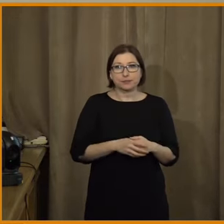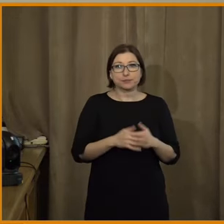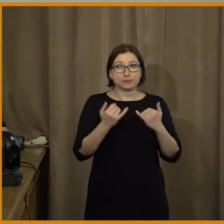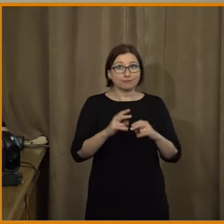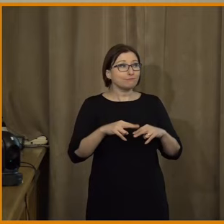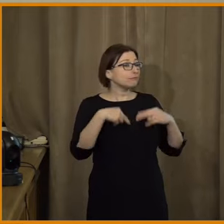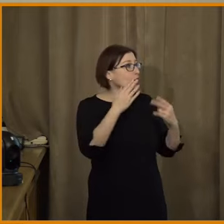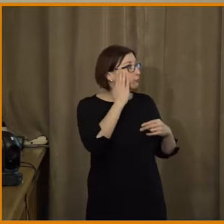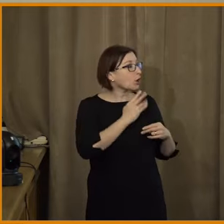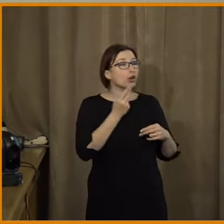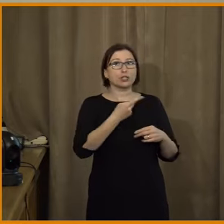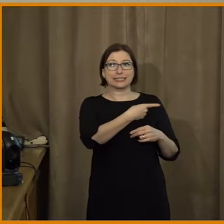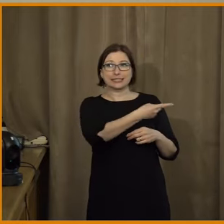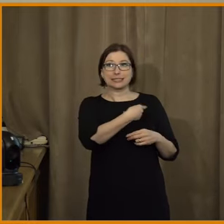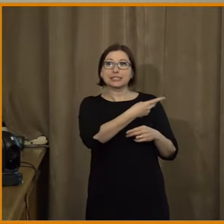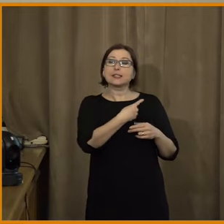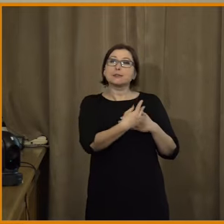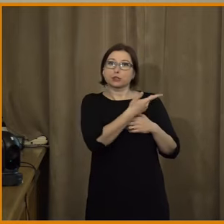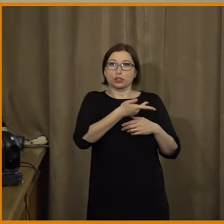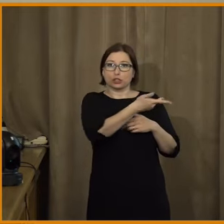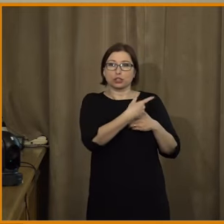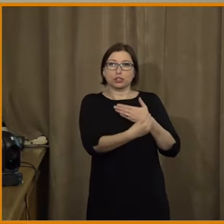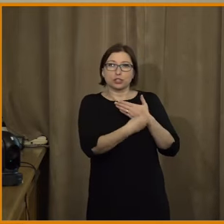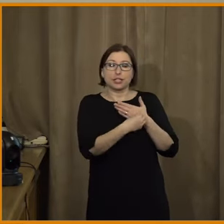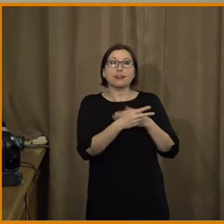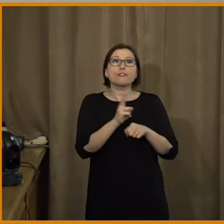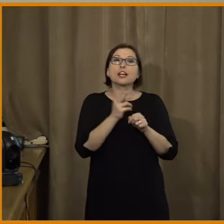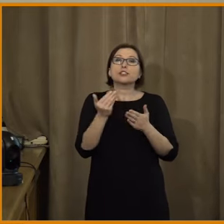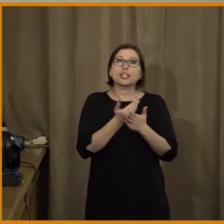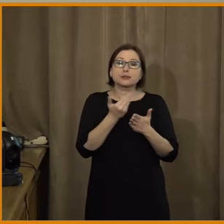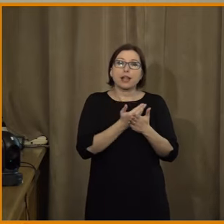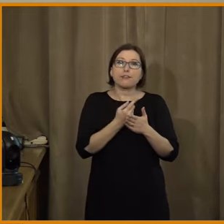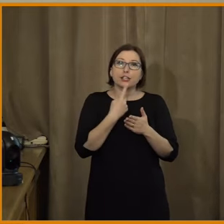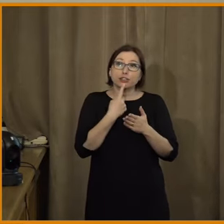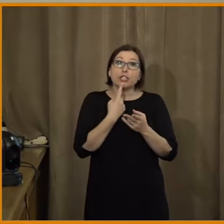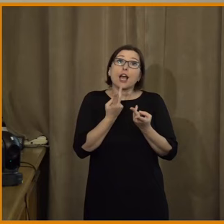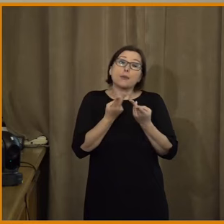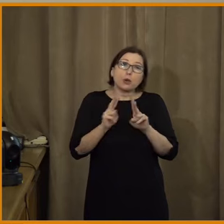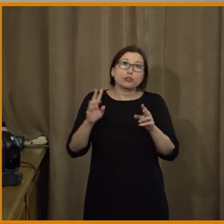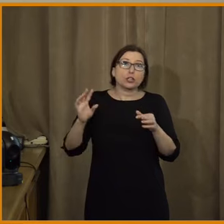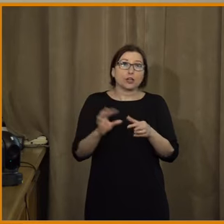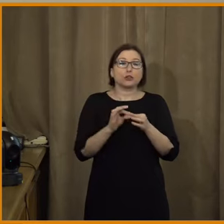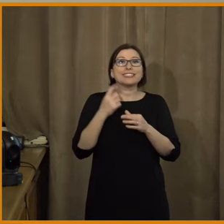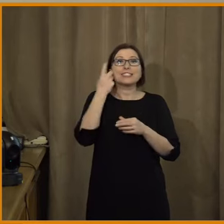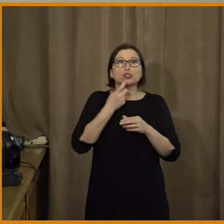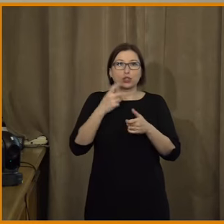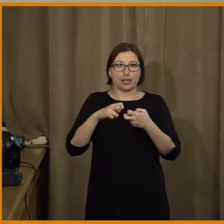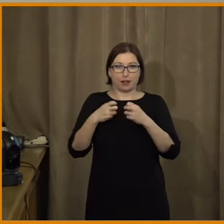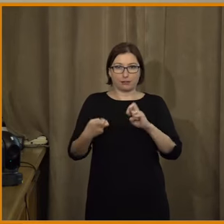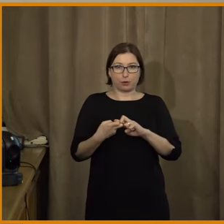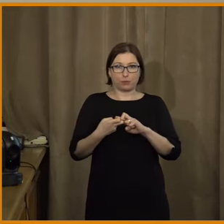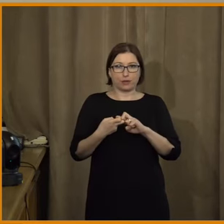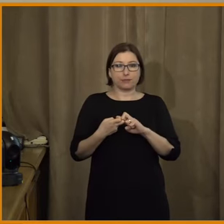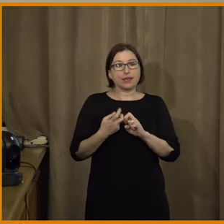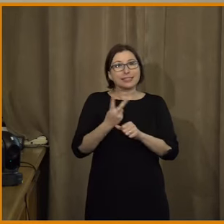vás teda o vyjádření, pokud jsme tady načrtli teda, že dezinformace jsou možná spíš teda sociální problém, tak co